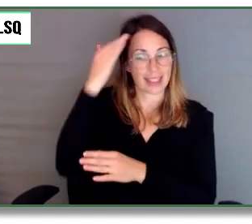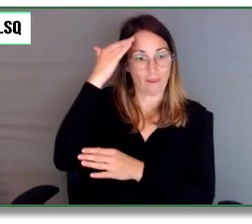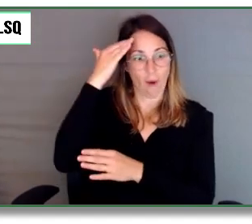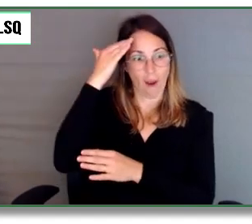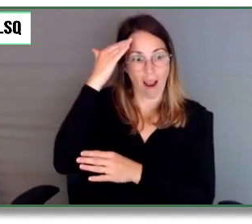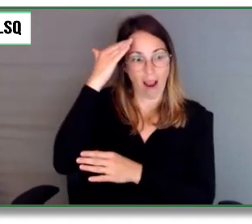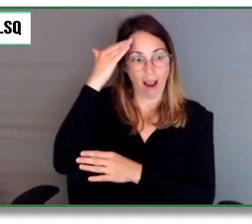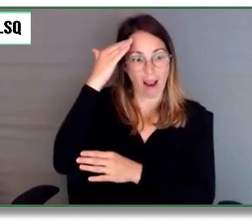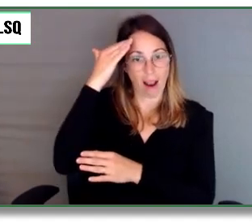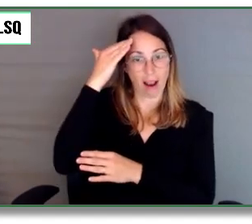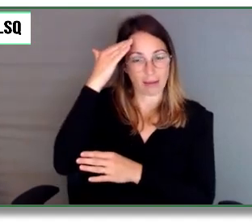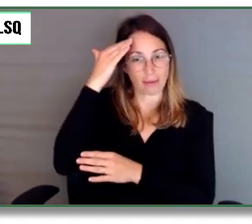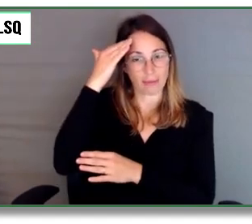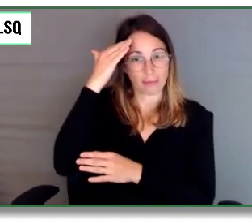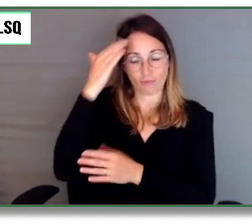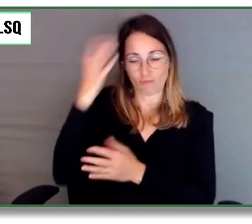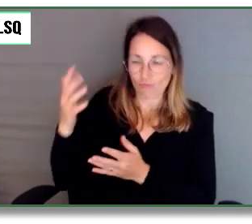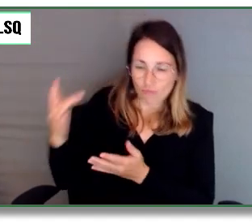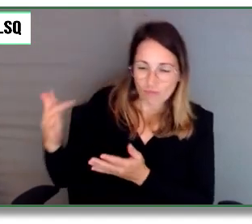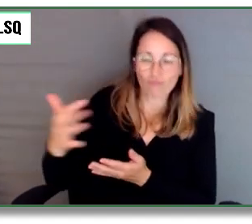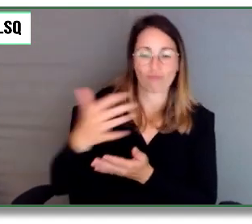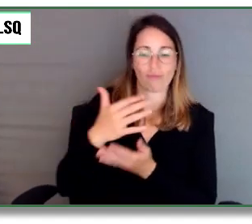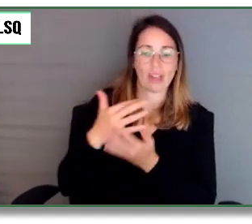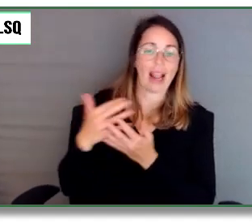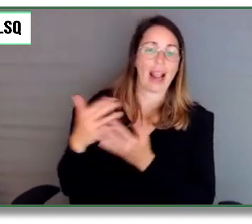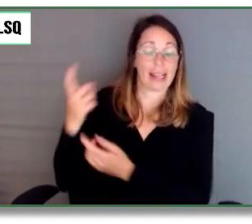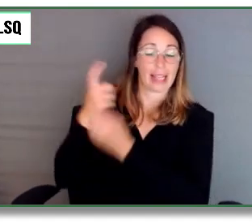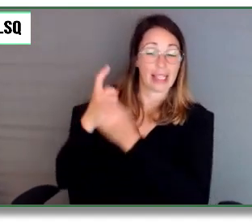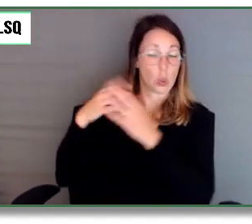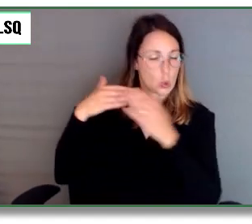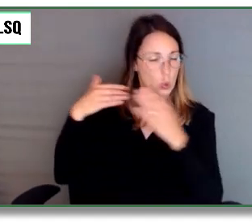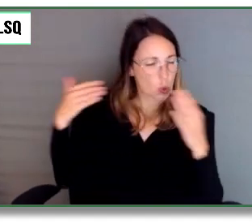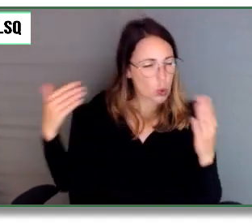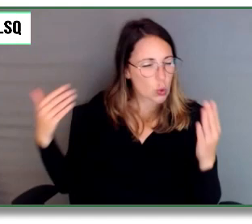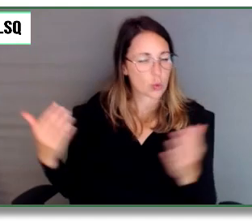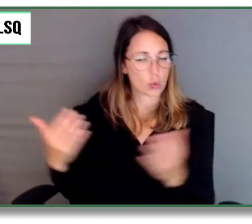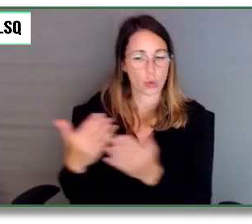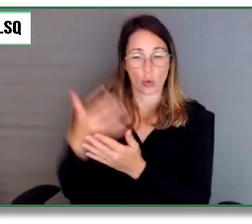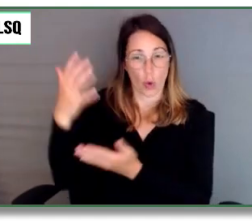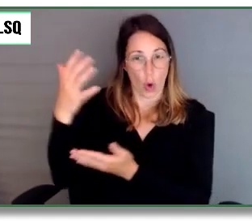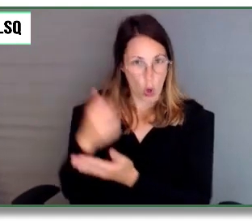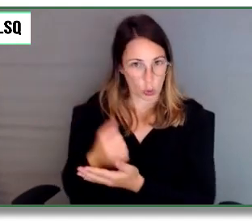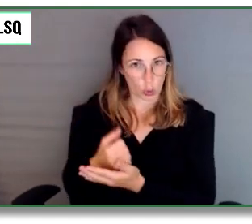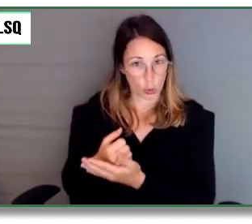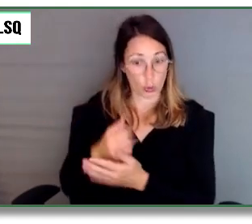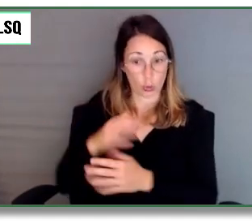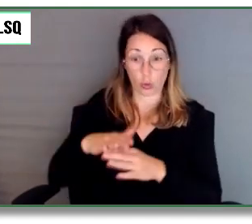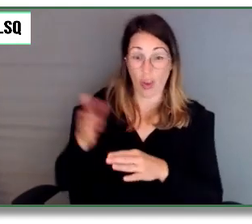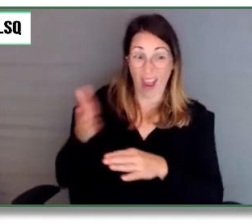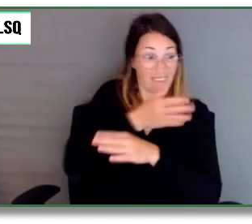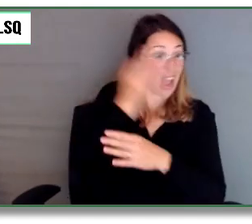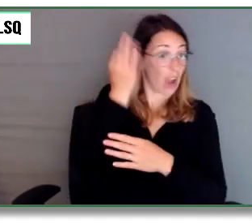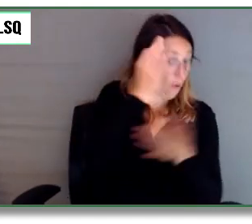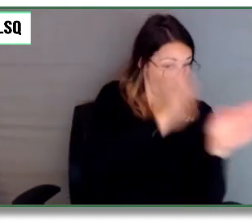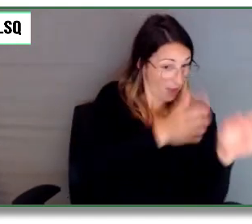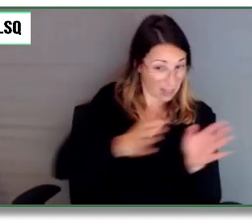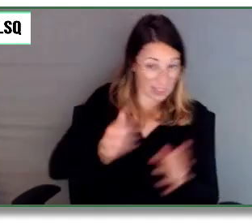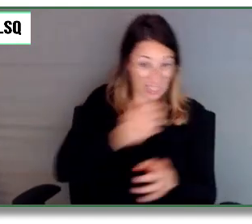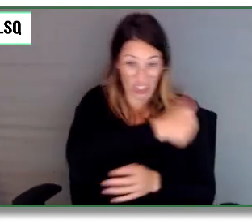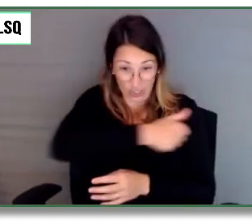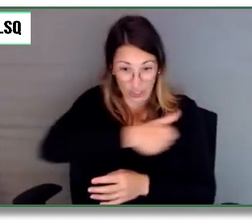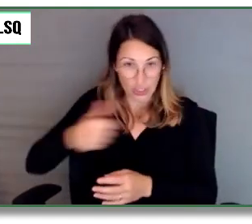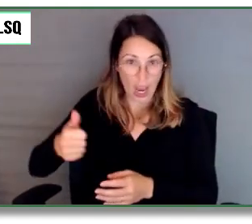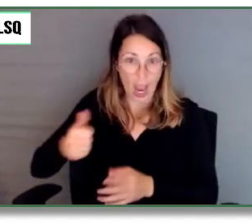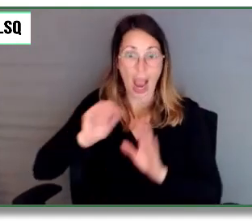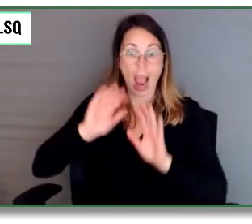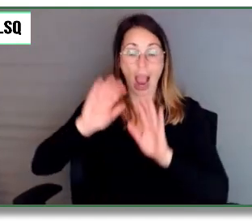toutes les questions que nous avons reçues pour chaque présentateur, présentatrice et on leur posera les questions.